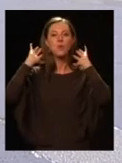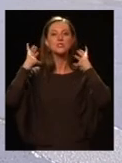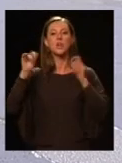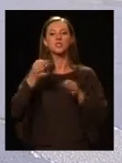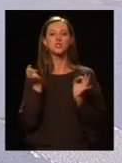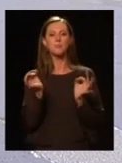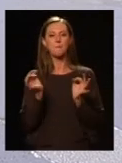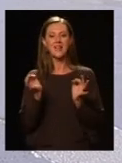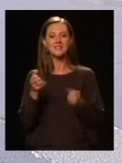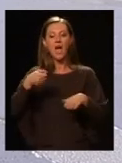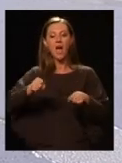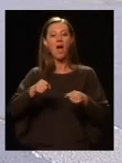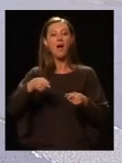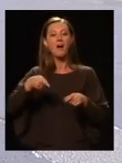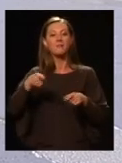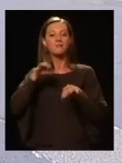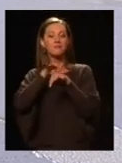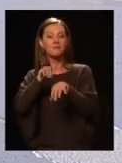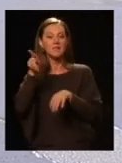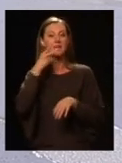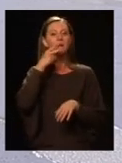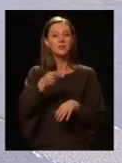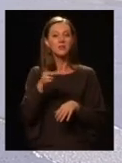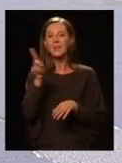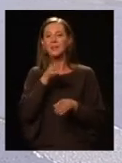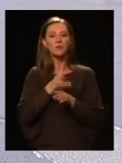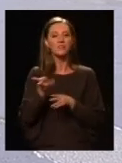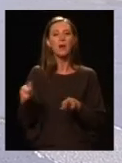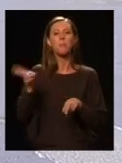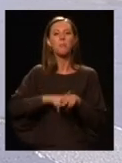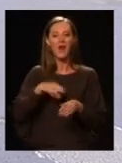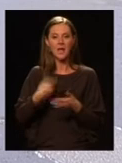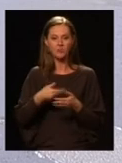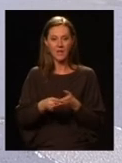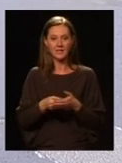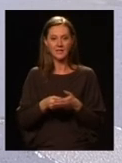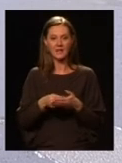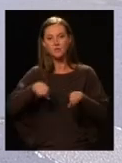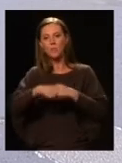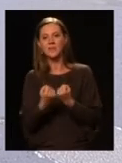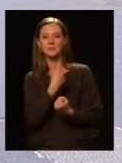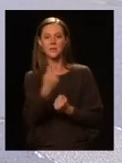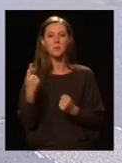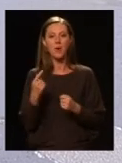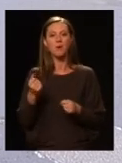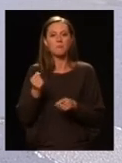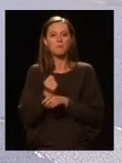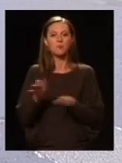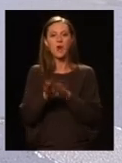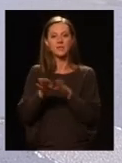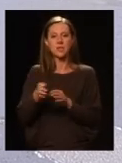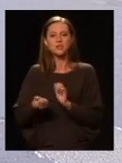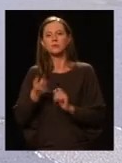kis speciális, hiszen a vezetés arra is nagyon odafigyelt, hogy nehogy véletlen baleset legyen, és összetörjék magukat a